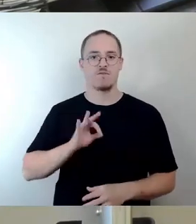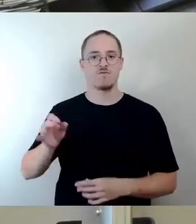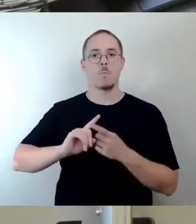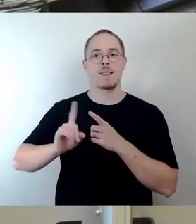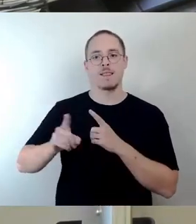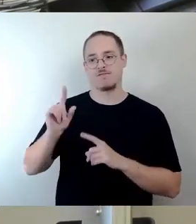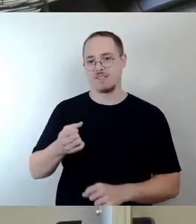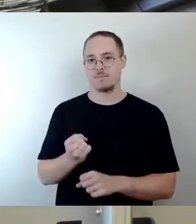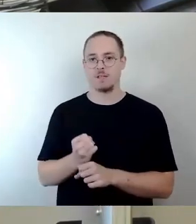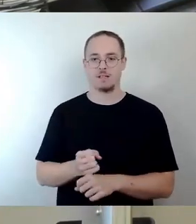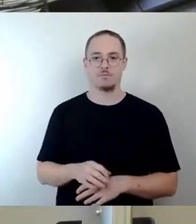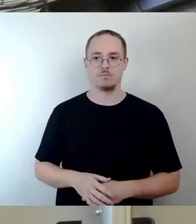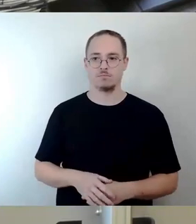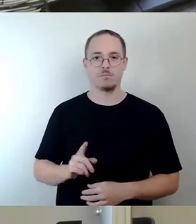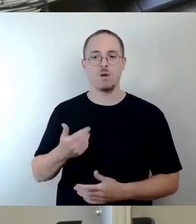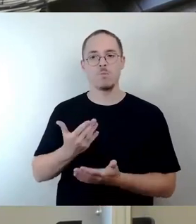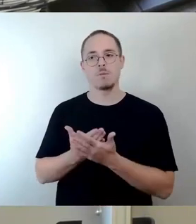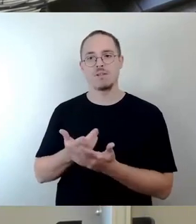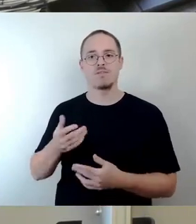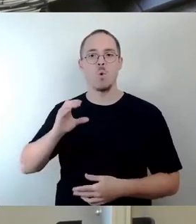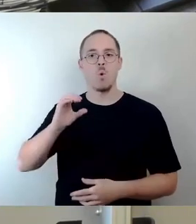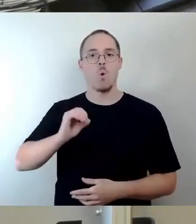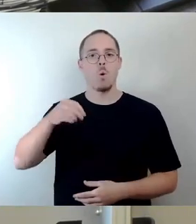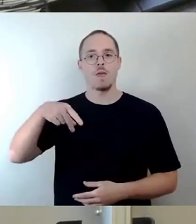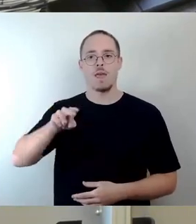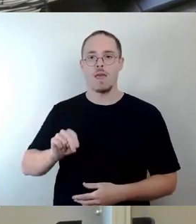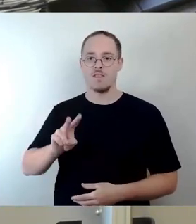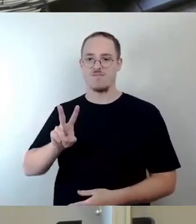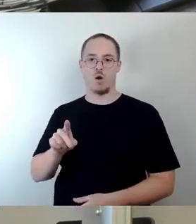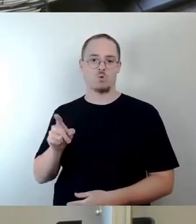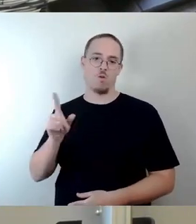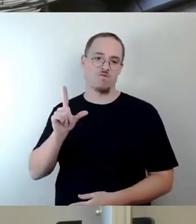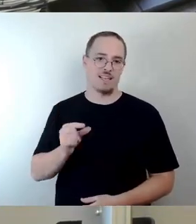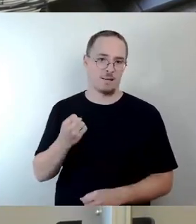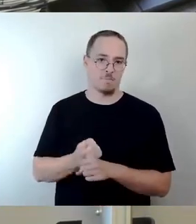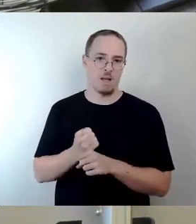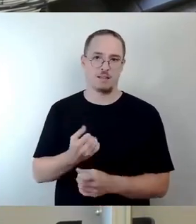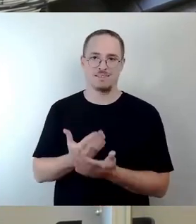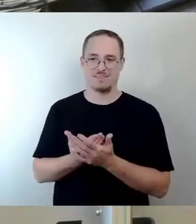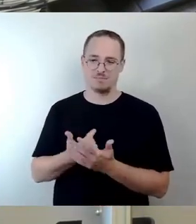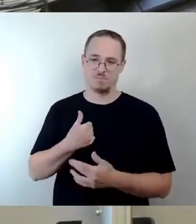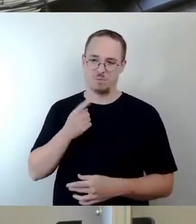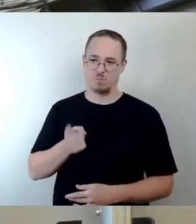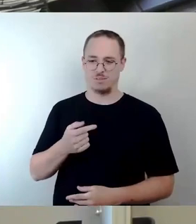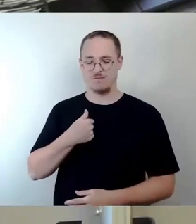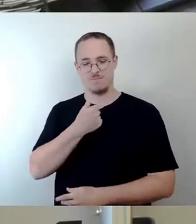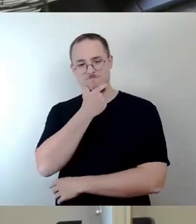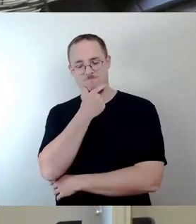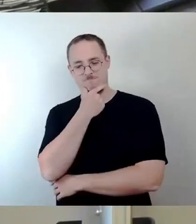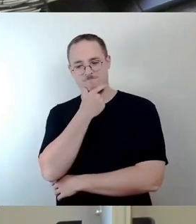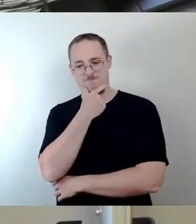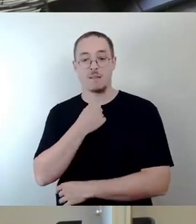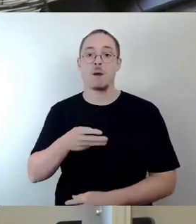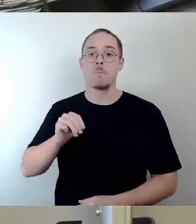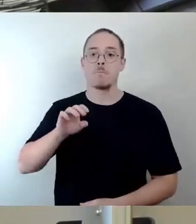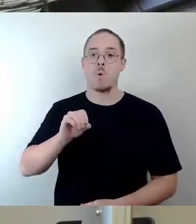gemacht. Beim Radverkehr sind die größten Teil der Maßnahmen fragwürdig. Da muss sich dringend etwas ändern. Mit Mobi-Bikes und Mobi-Plan werden wir die Probleme